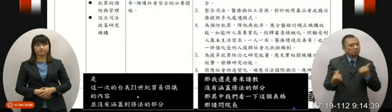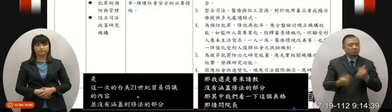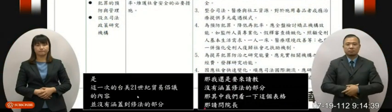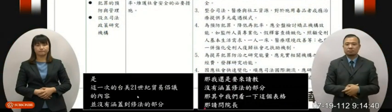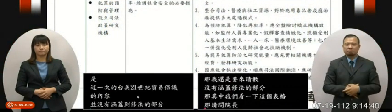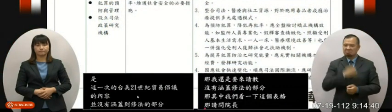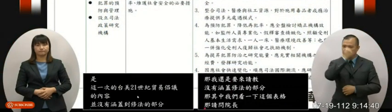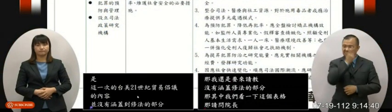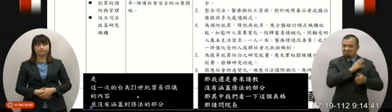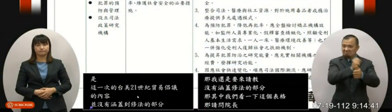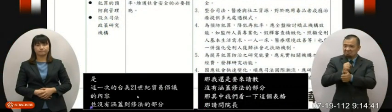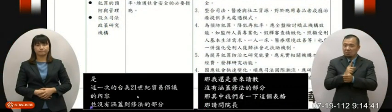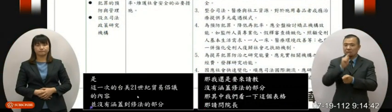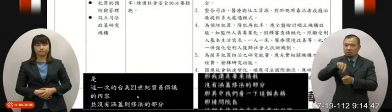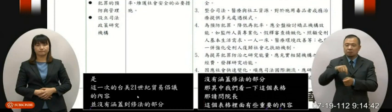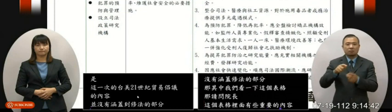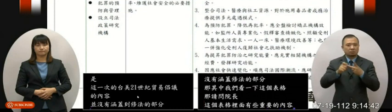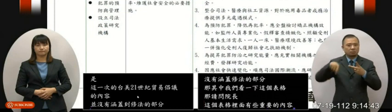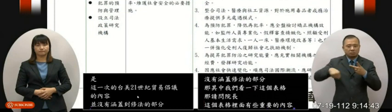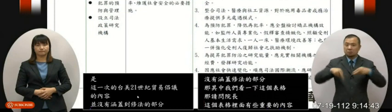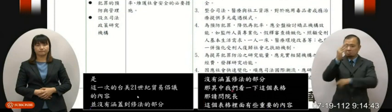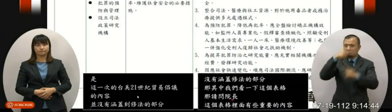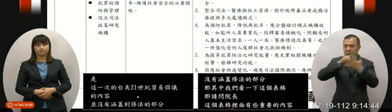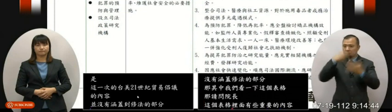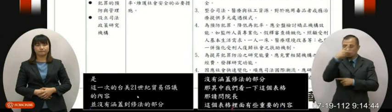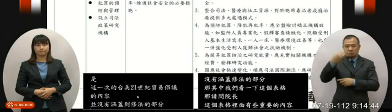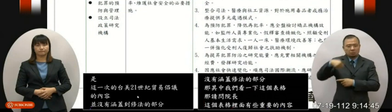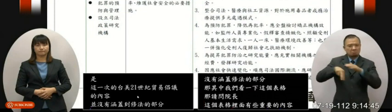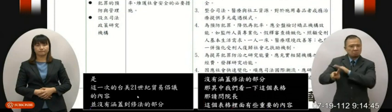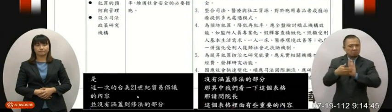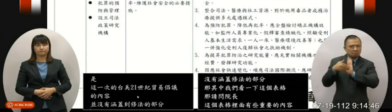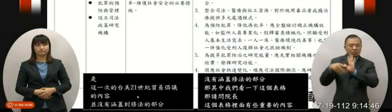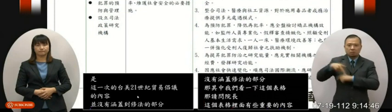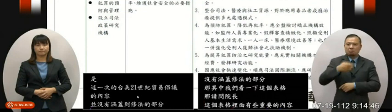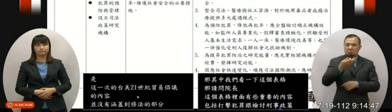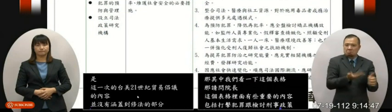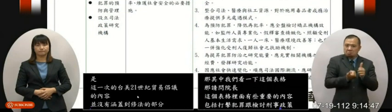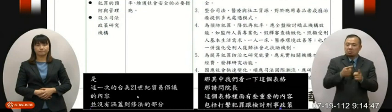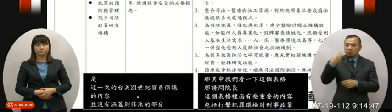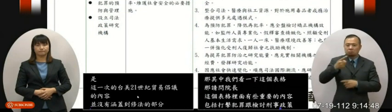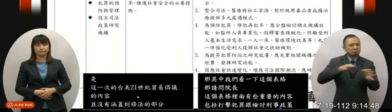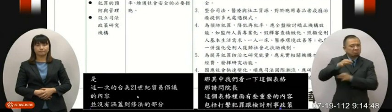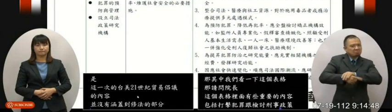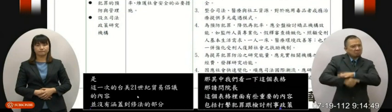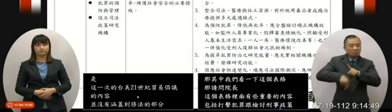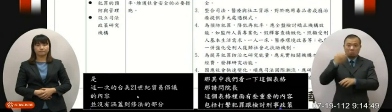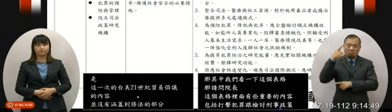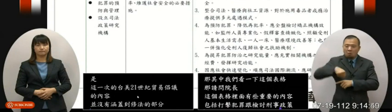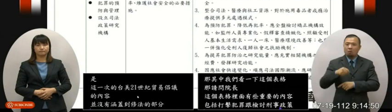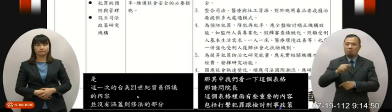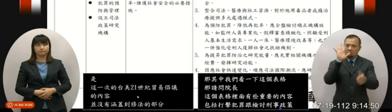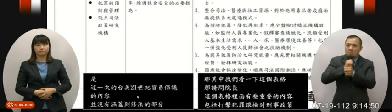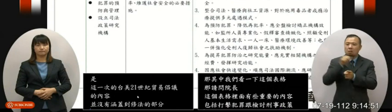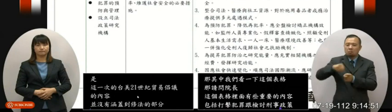这个犯罪跟检讨刑事的政策还有强化防淘跟追前的制度经济环境犯罪的追溯严定接避